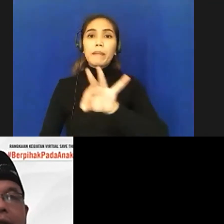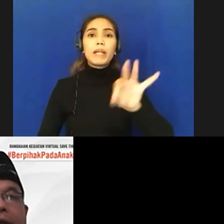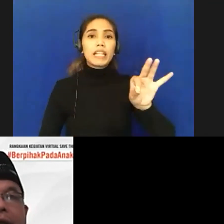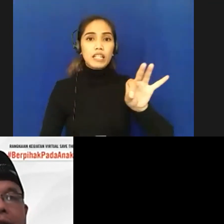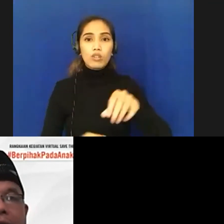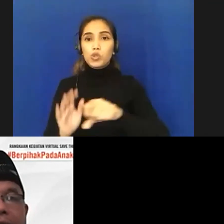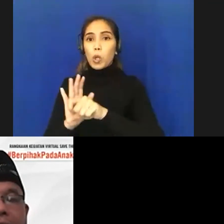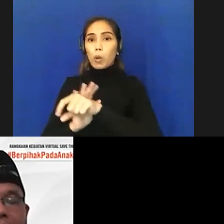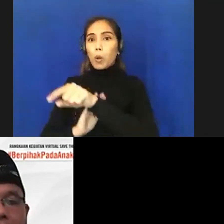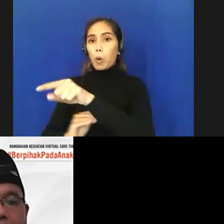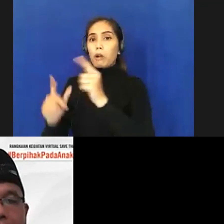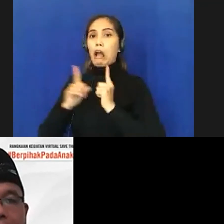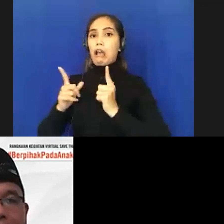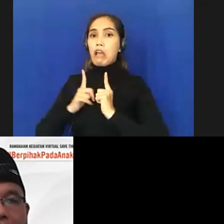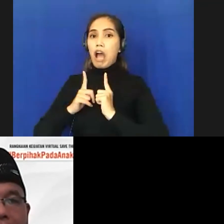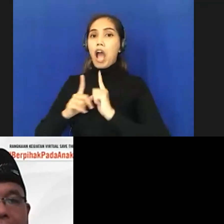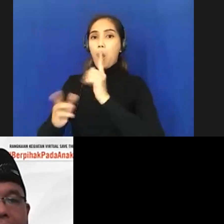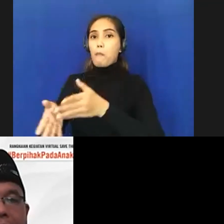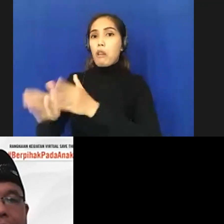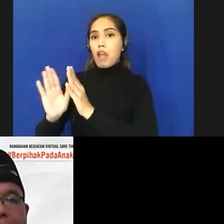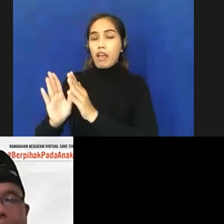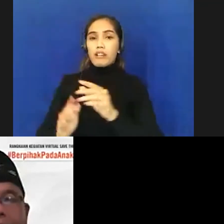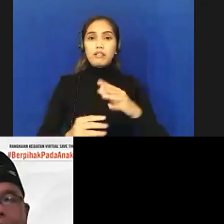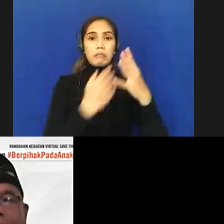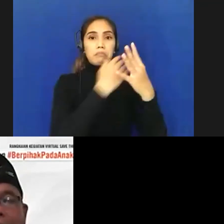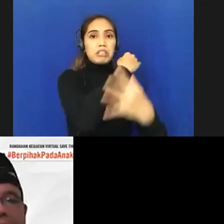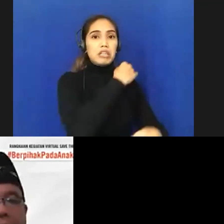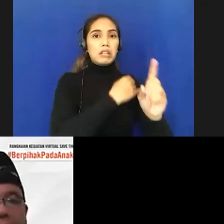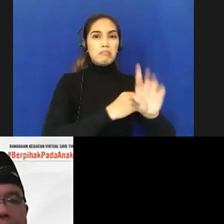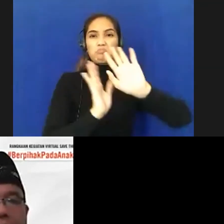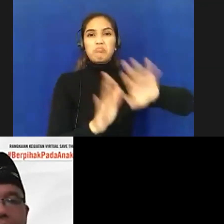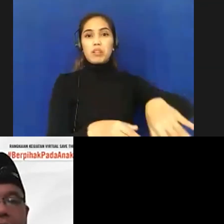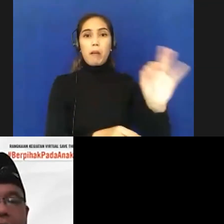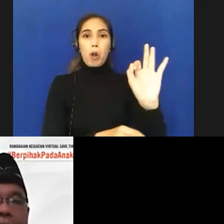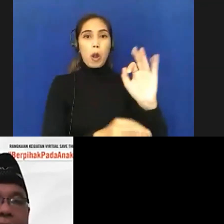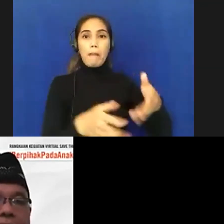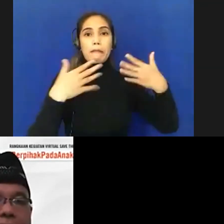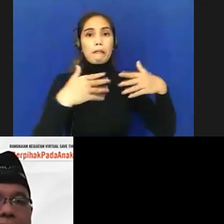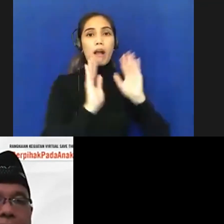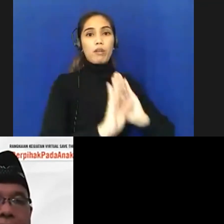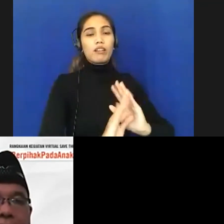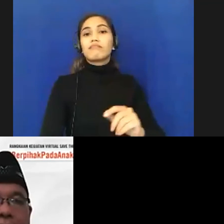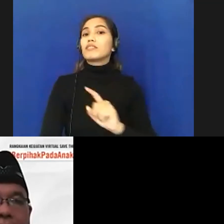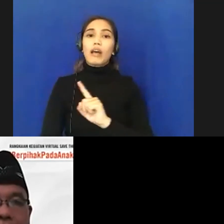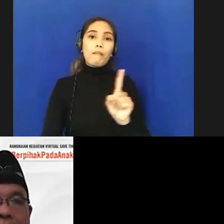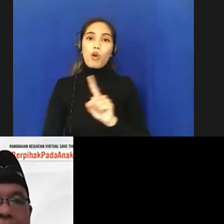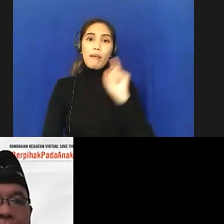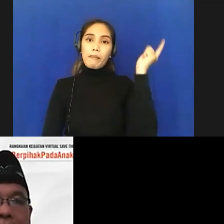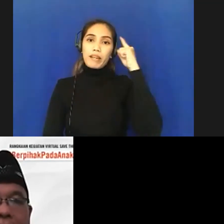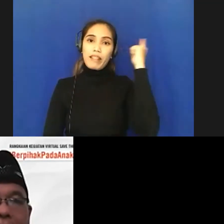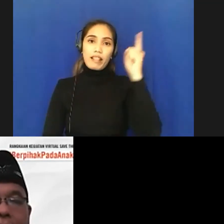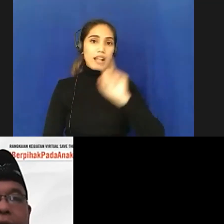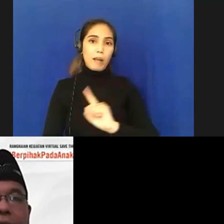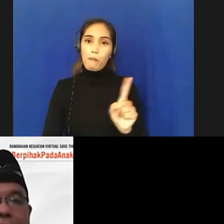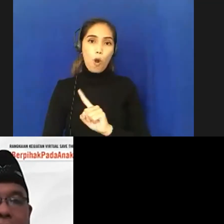orang dari kalangan atas boleh dilaksanakan di kalangan bawah dilarang nah itu tentu tidak seperti itu dan kita sudah